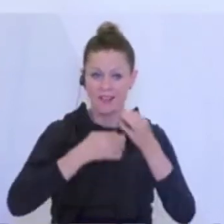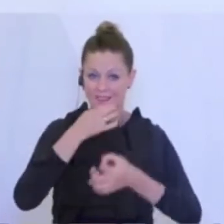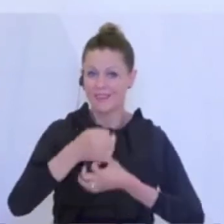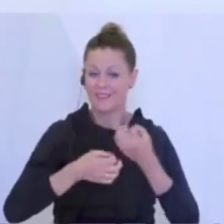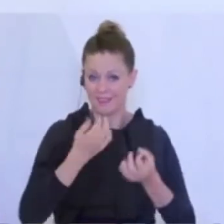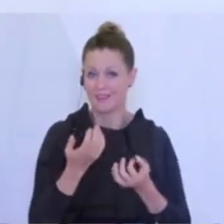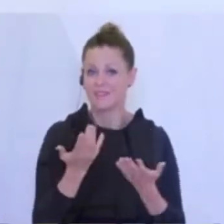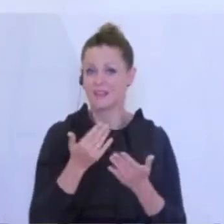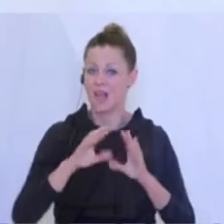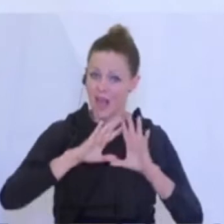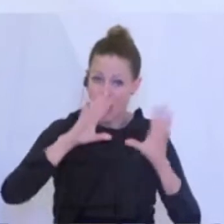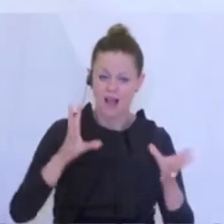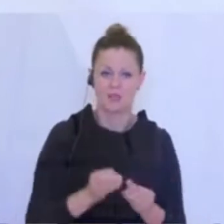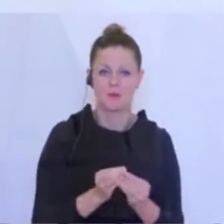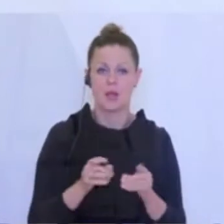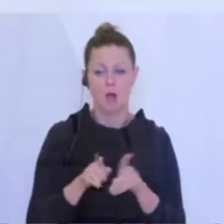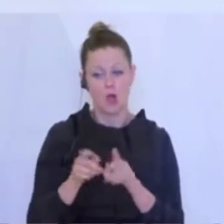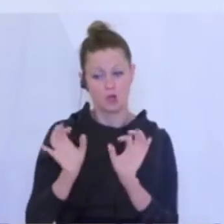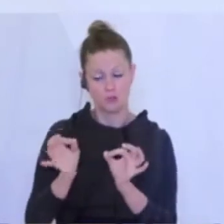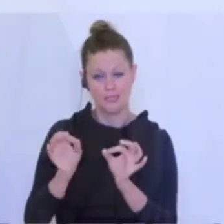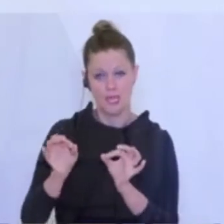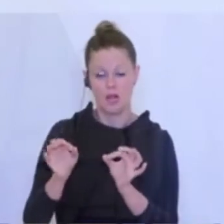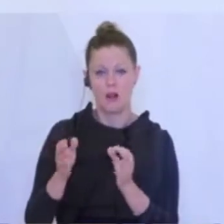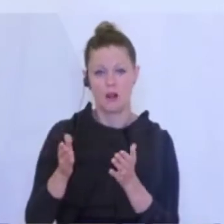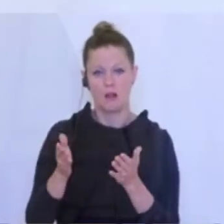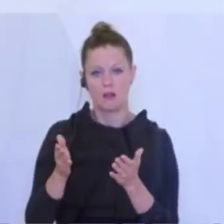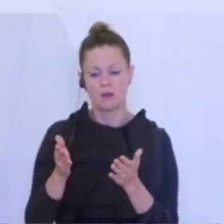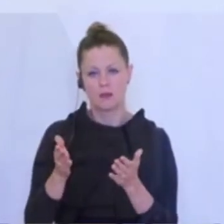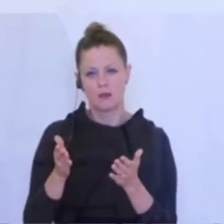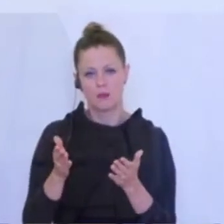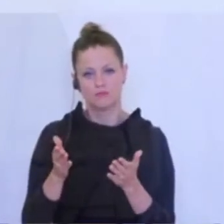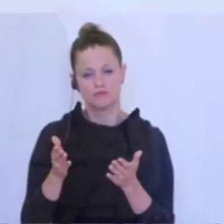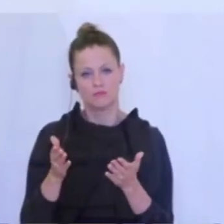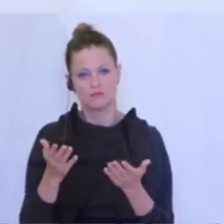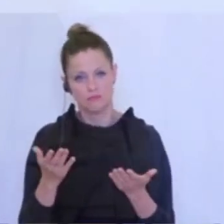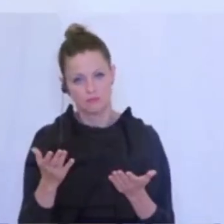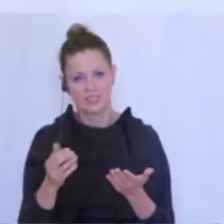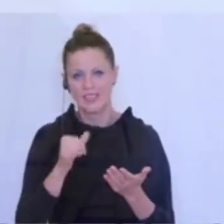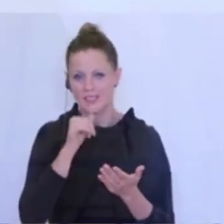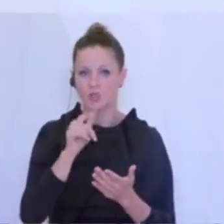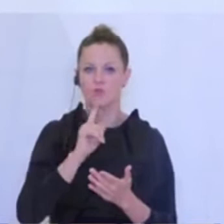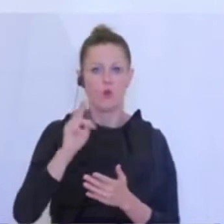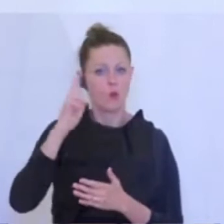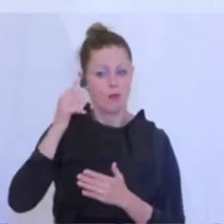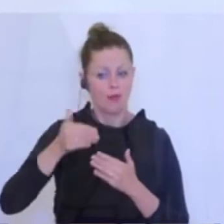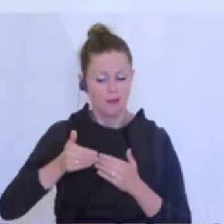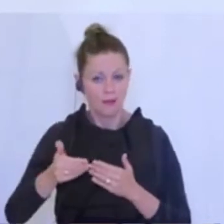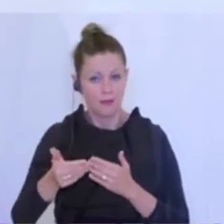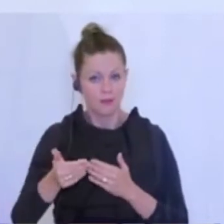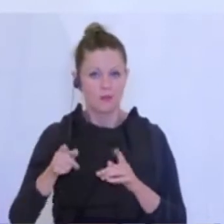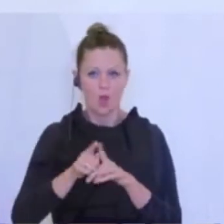im Allgemeinen, aber auch im Speziellen, was nicht nur angedacht ist, sondern schon